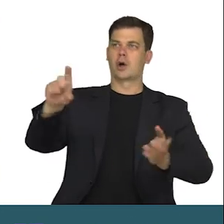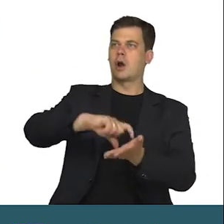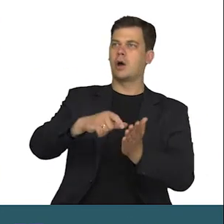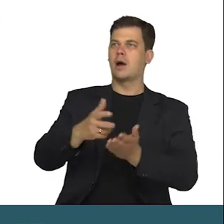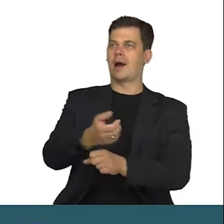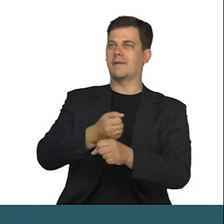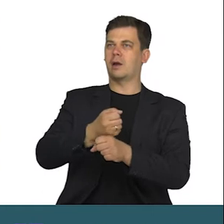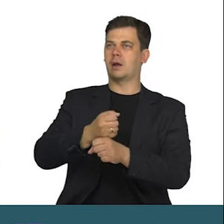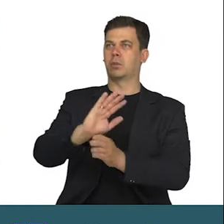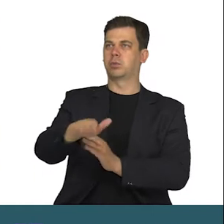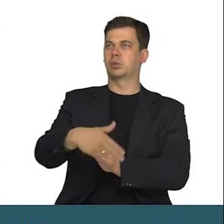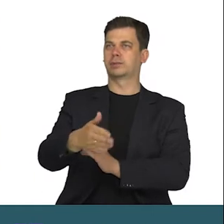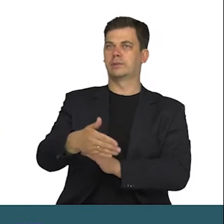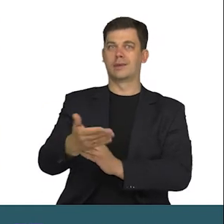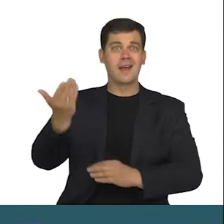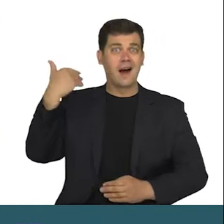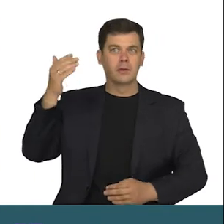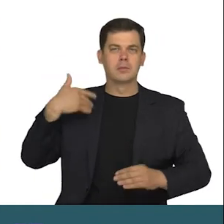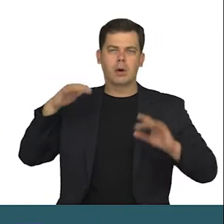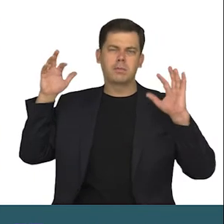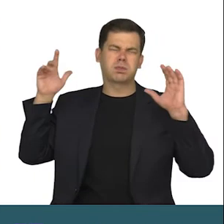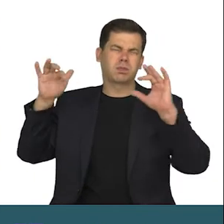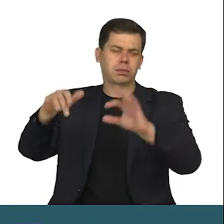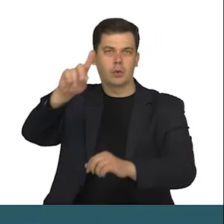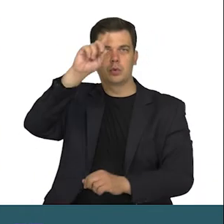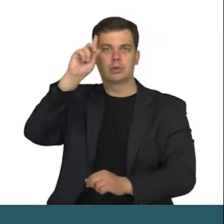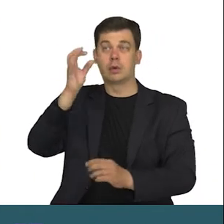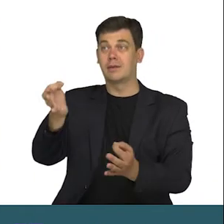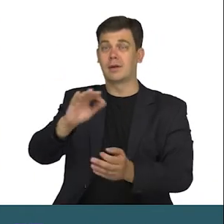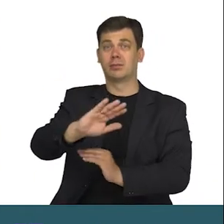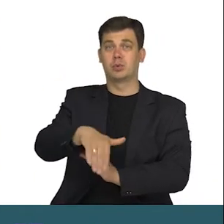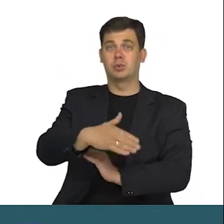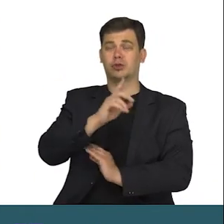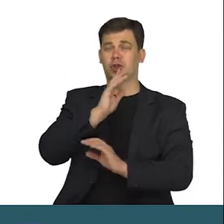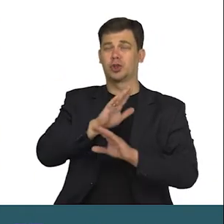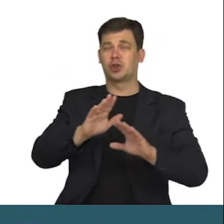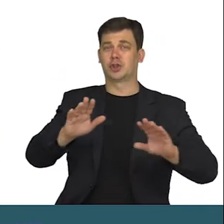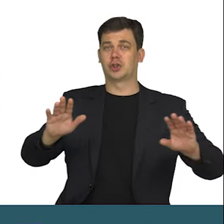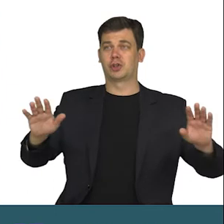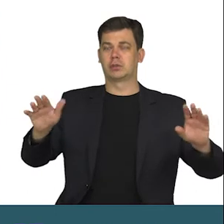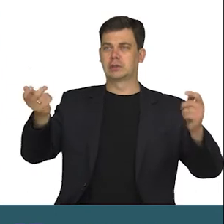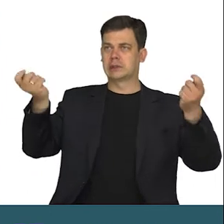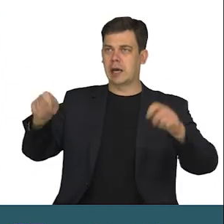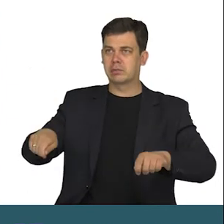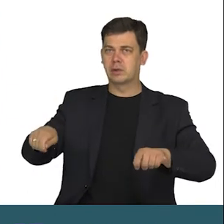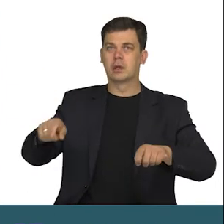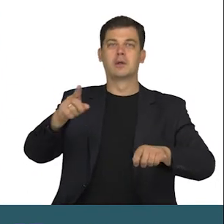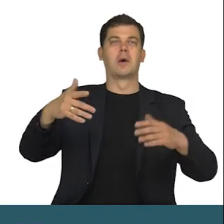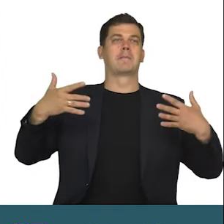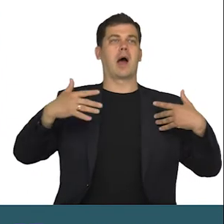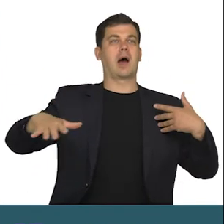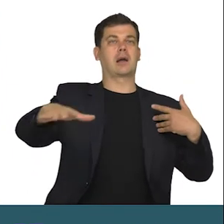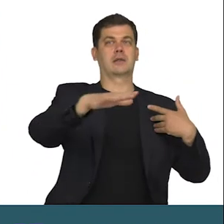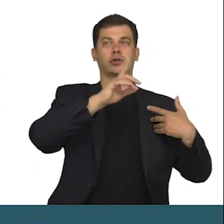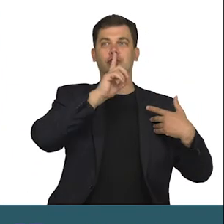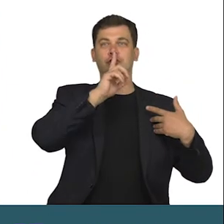kawiarni. Jeszcze niedawno tętniło tam życie. Teraz jest pusto i cicho. Zamknięty obok park szeleści.